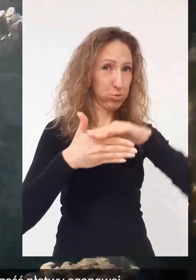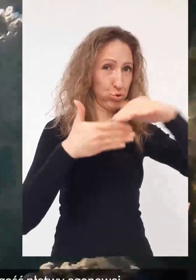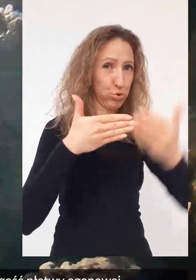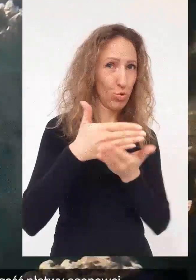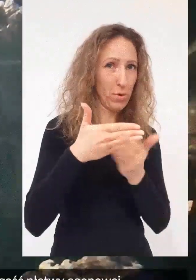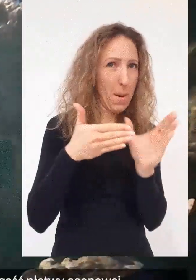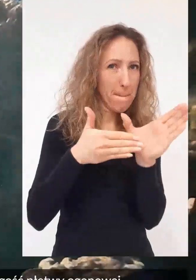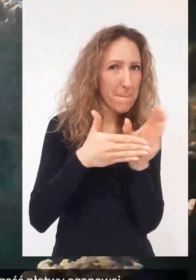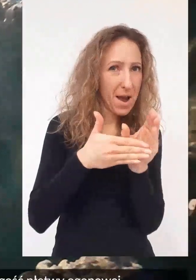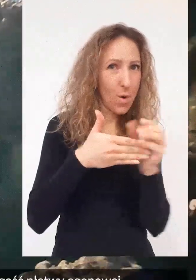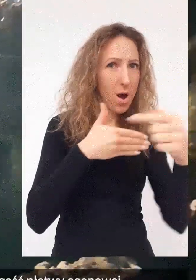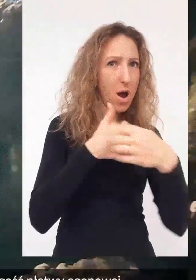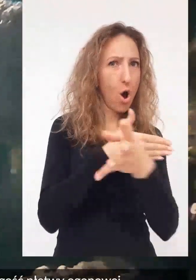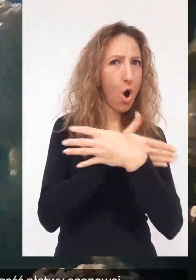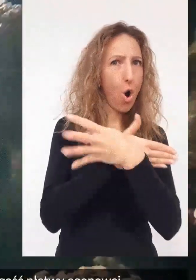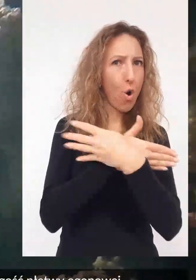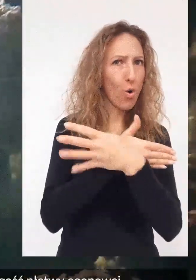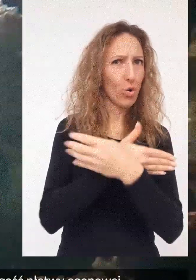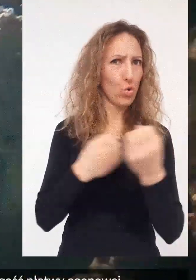ogonowej.